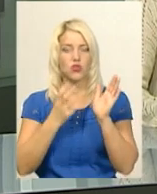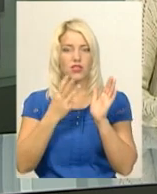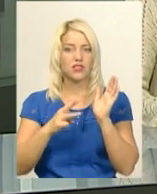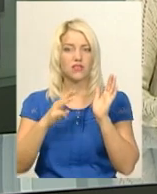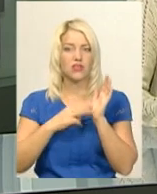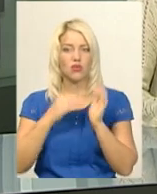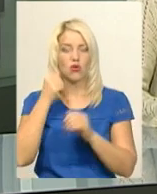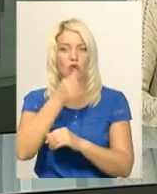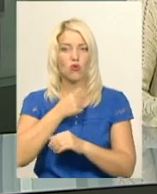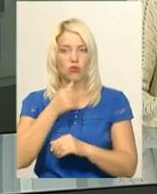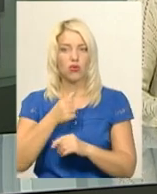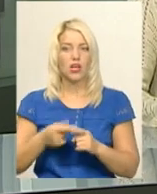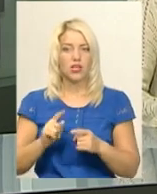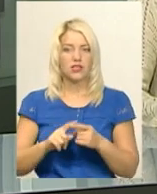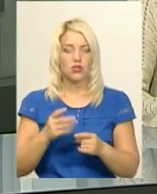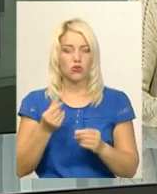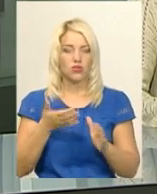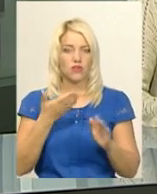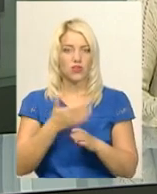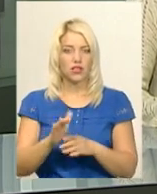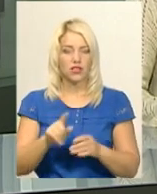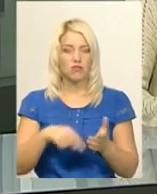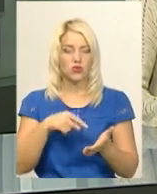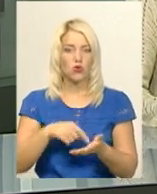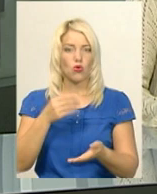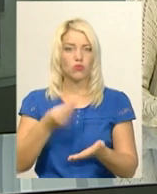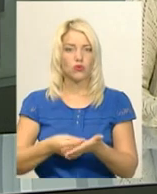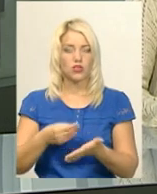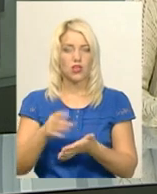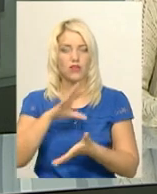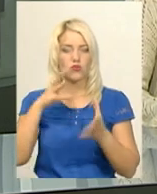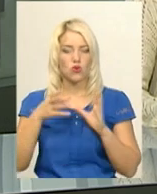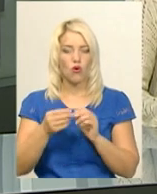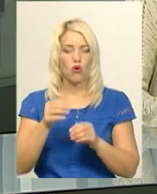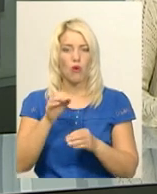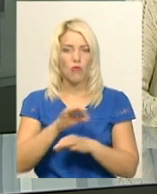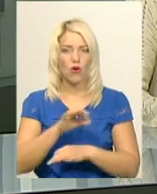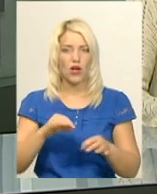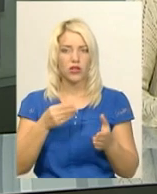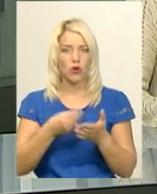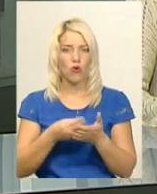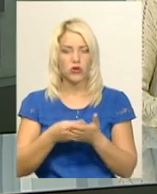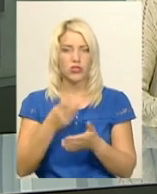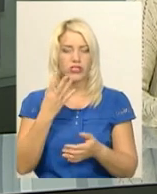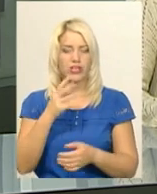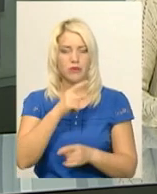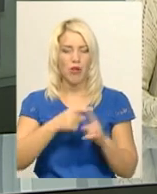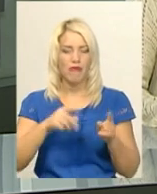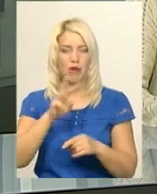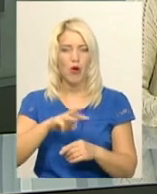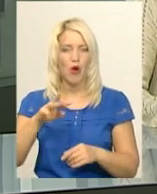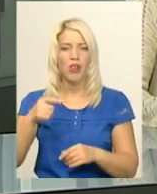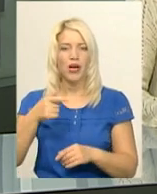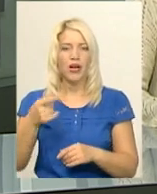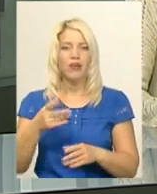Гроші на розчистку водойми виділили з міського бюджету. Всього проєкт коштує 4,5 мільйони гривень і розрахований на два роки.